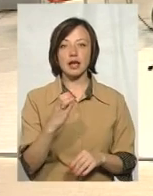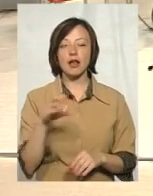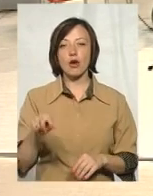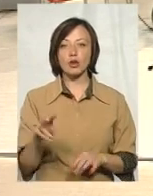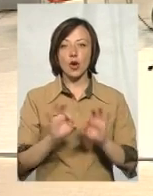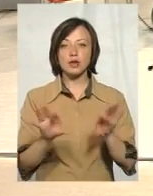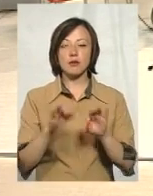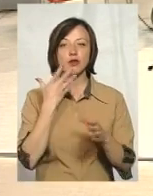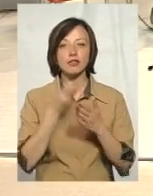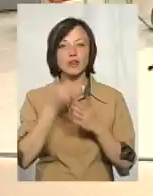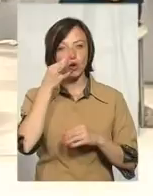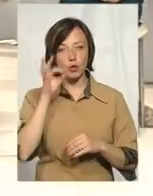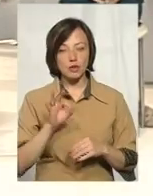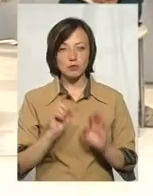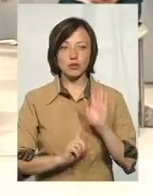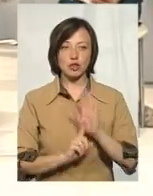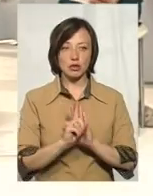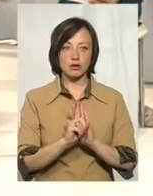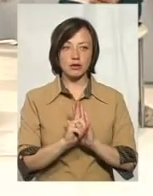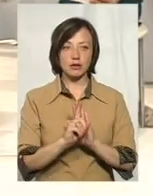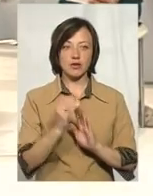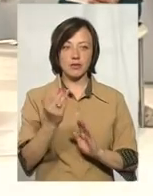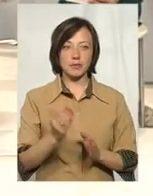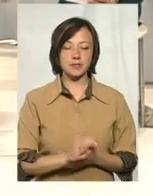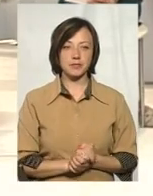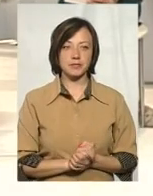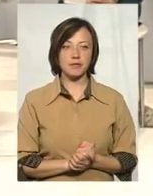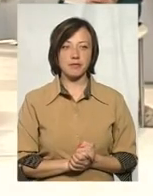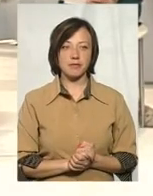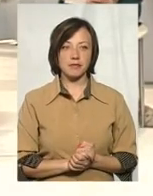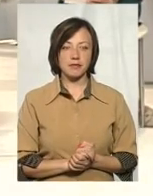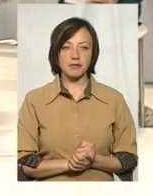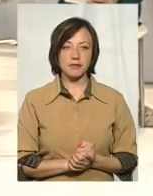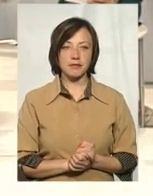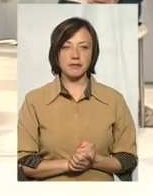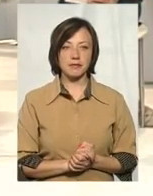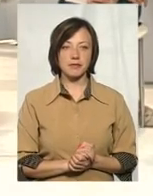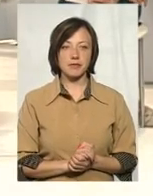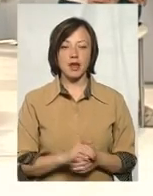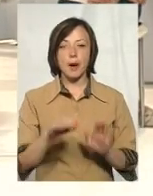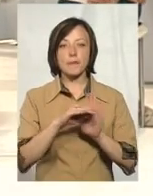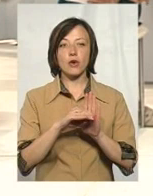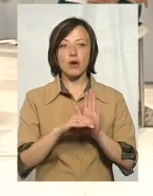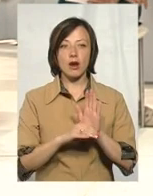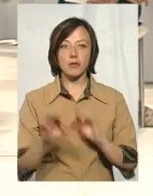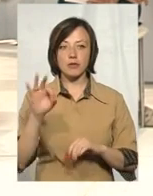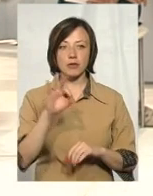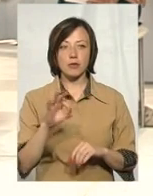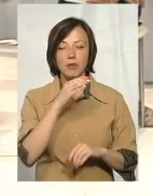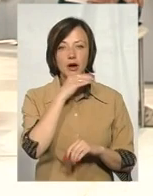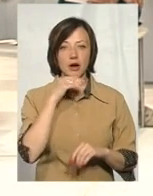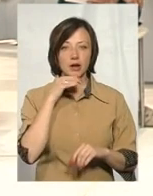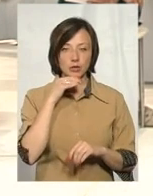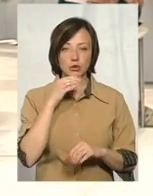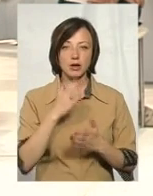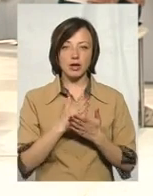сказав про свій досвід. Але спочатку, пане Вічеславе, Ну, я все-таки скажу, програмі дуже багато